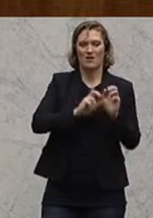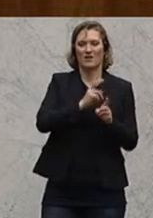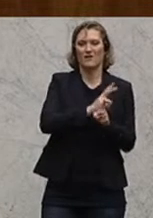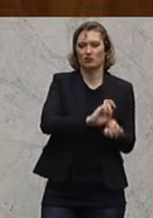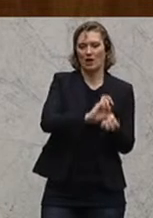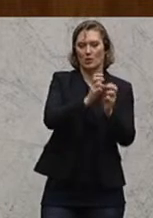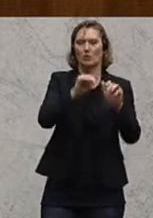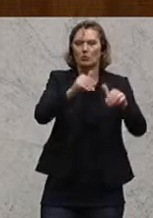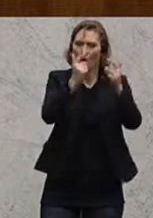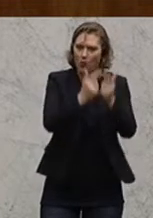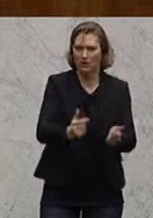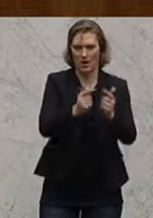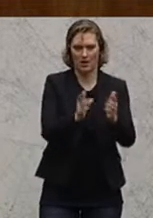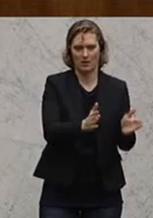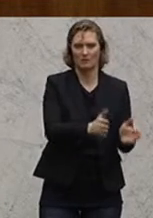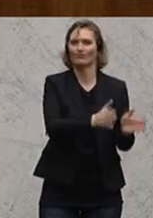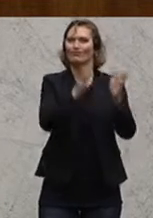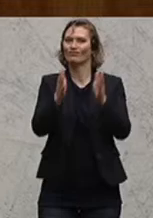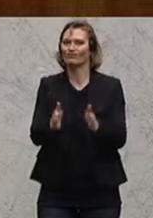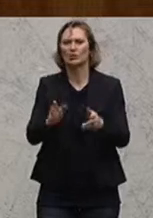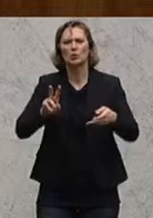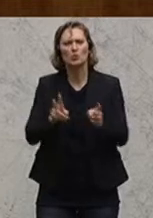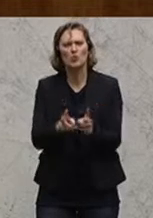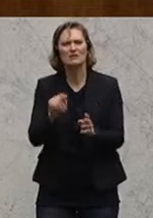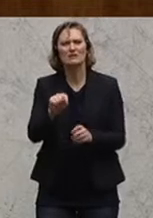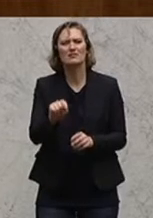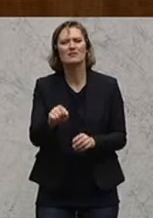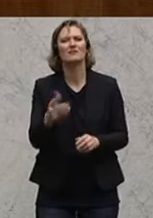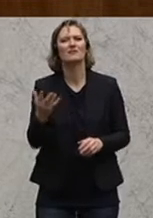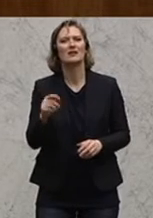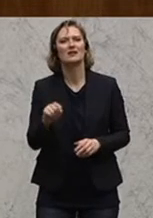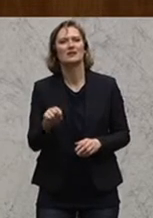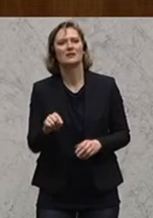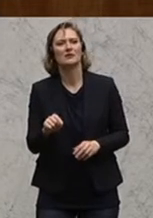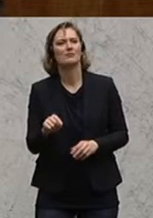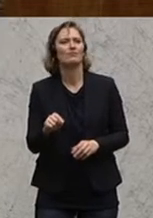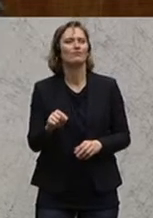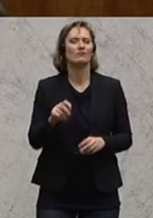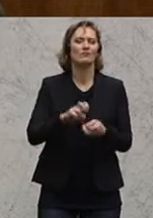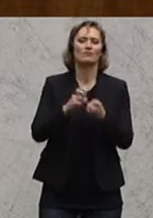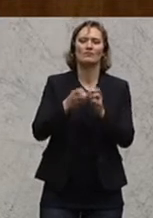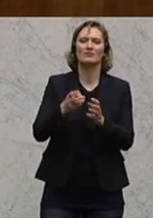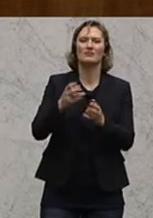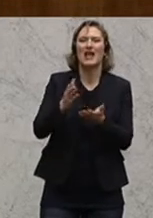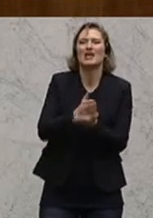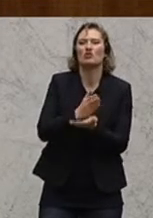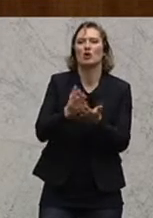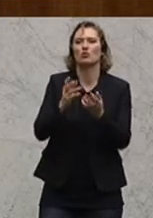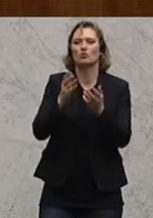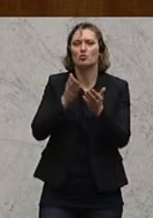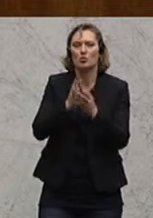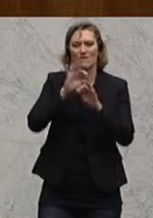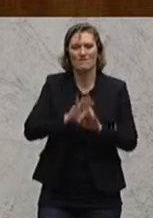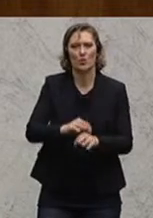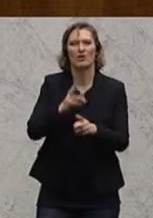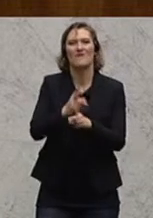entsprechend aufzuarbeiten. Zum zweiten, kurz gefasst, die Verstaatlichungsentscheidung und die Nutznieße aus